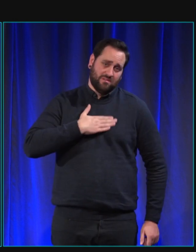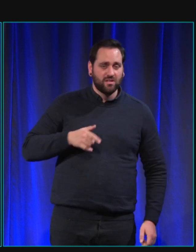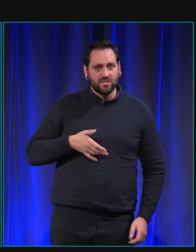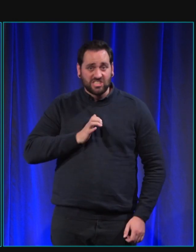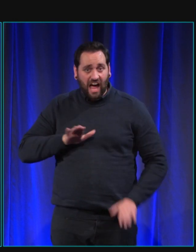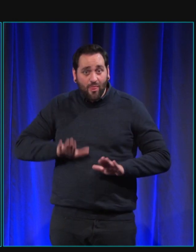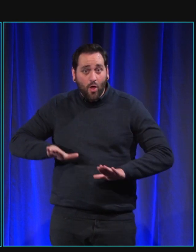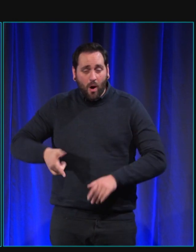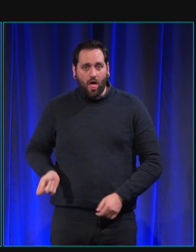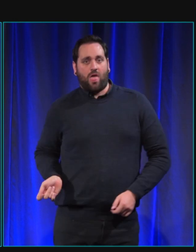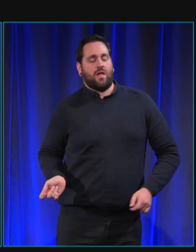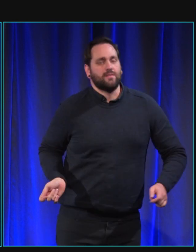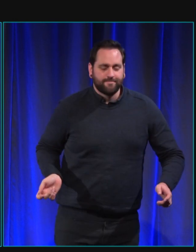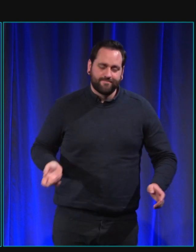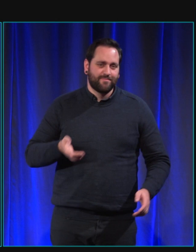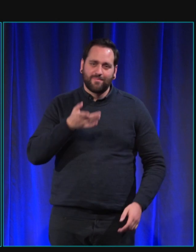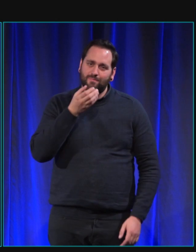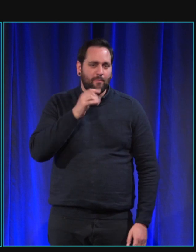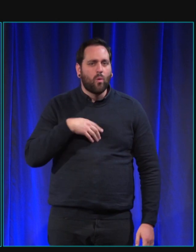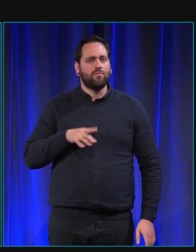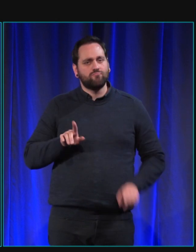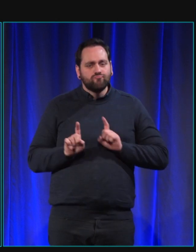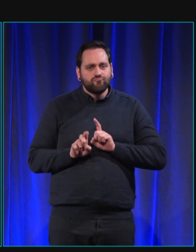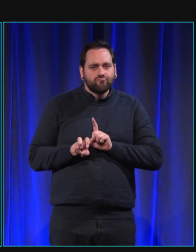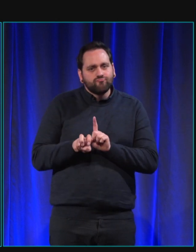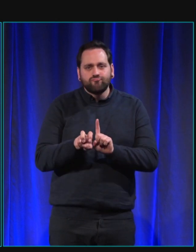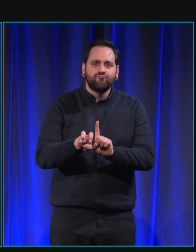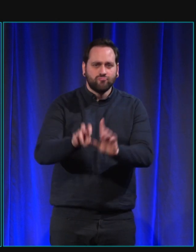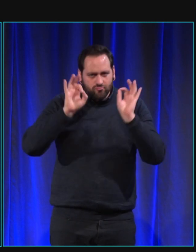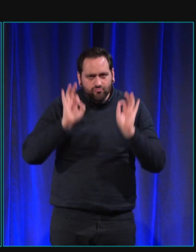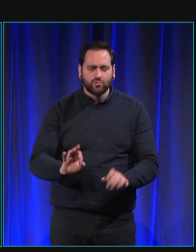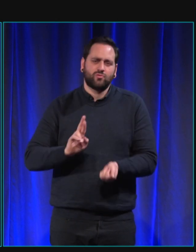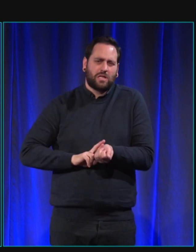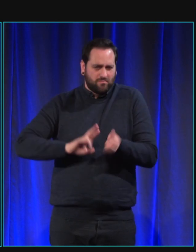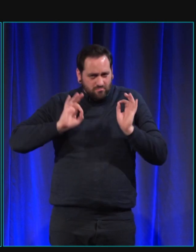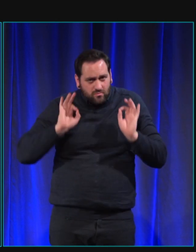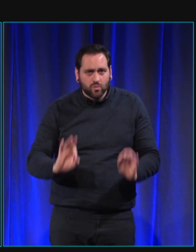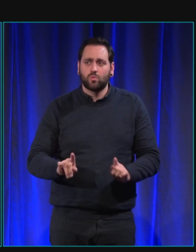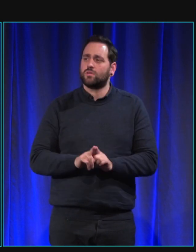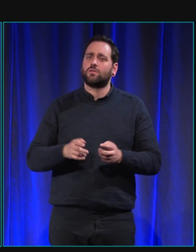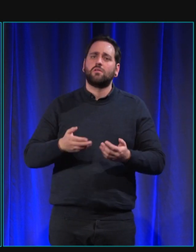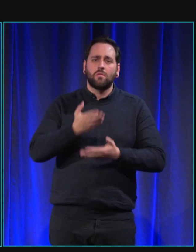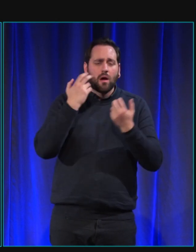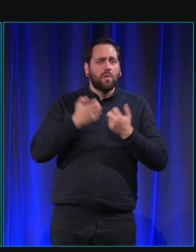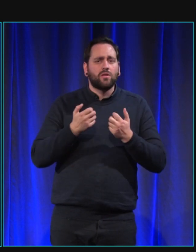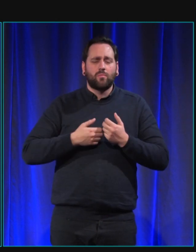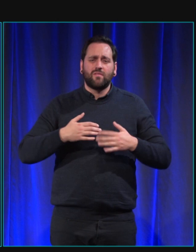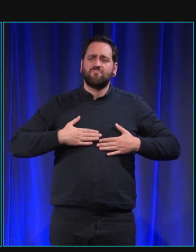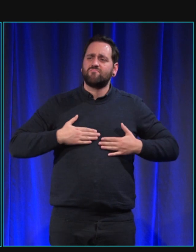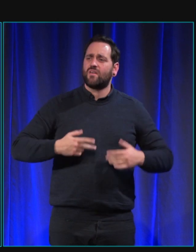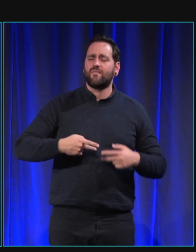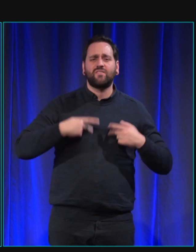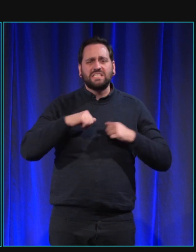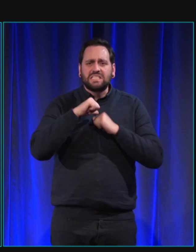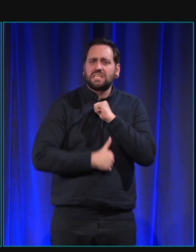c'est très important d'étudier la vitesse de marche, le style de vie que l'on a, si éventuellement on est sur la région parisienne et qu prend beaucoup les transports,